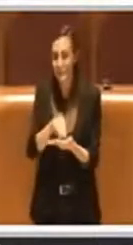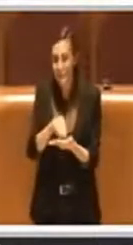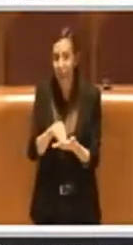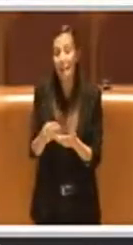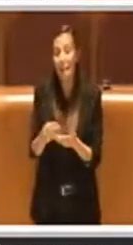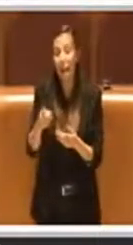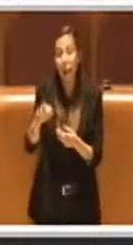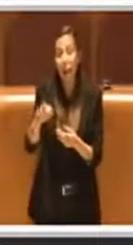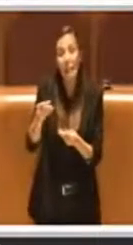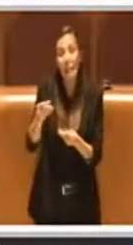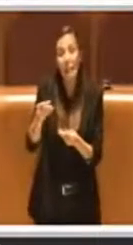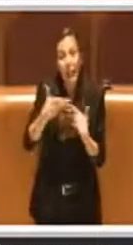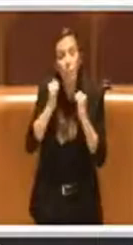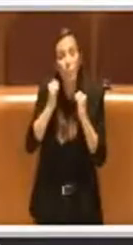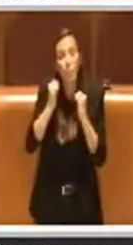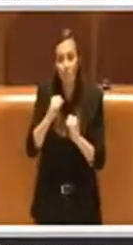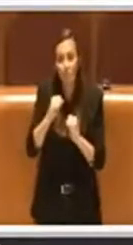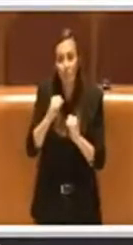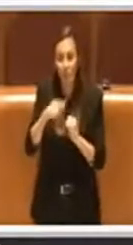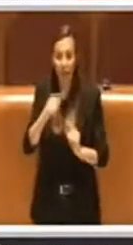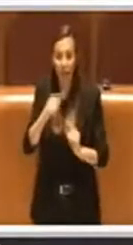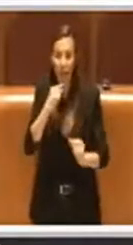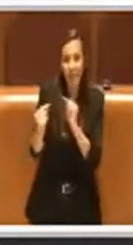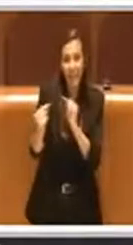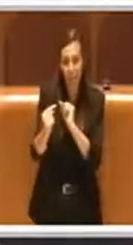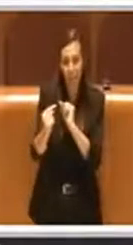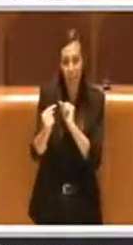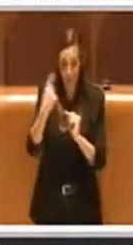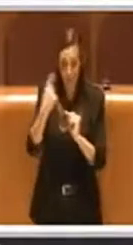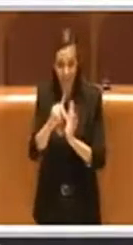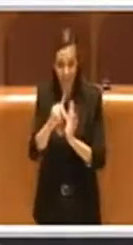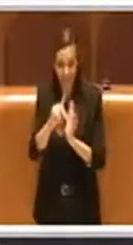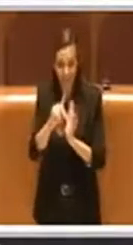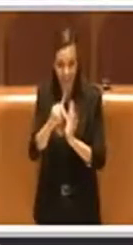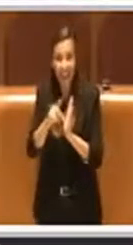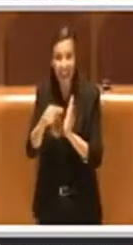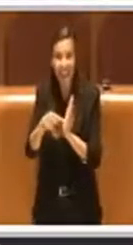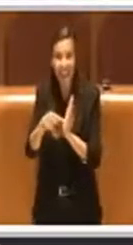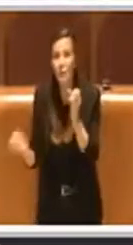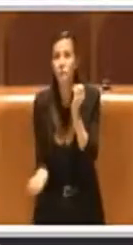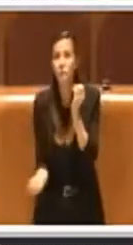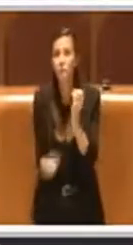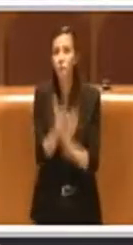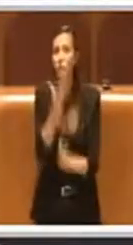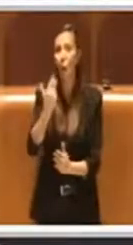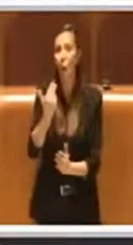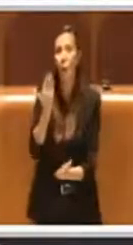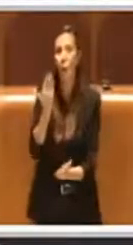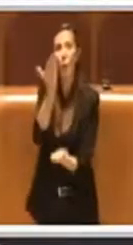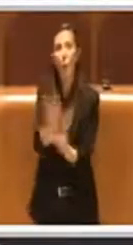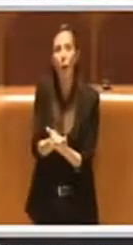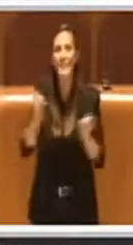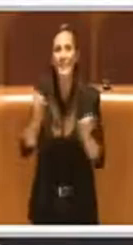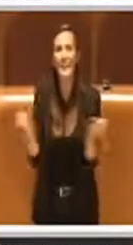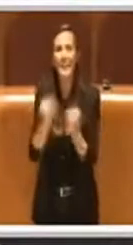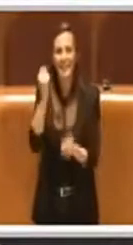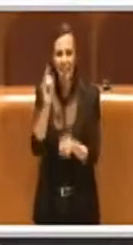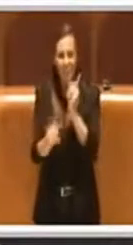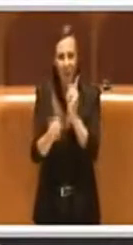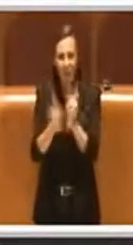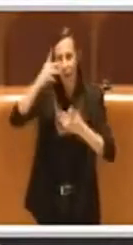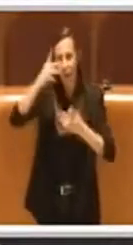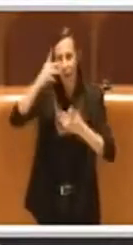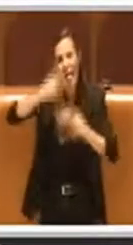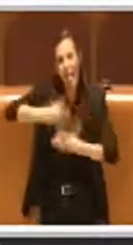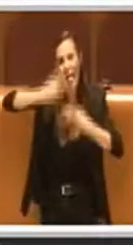questo dibattito. Questa di fatto è una delibera che nasce come una proposta di iniziativa popolare, è stata elaborata nell